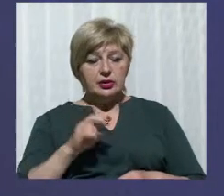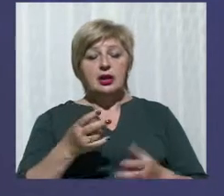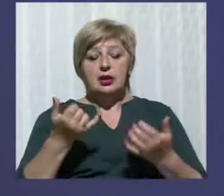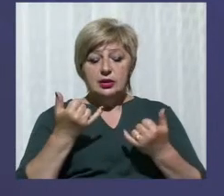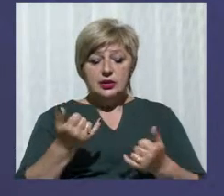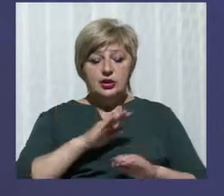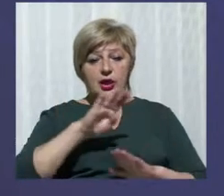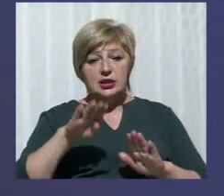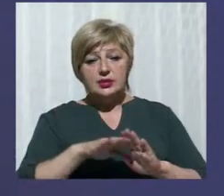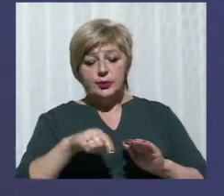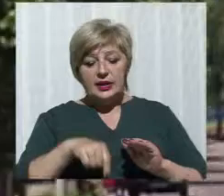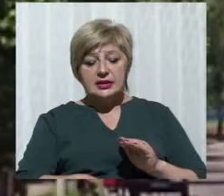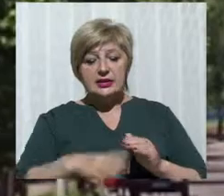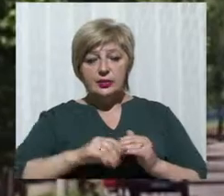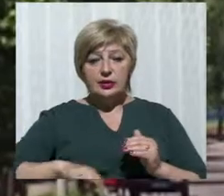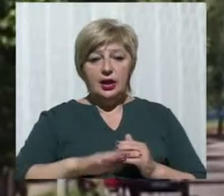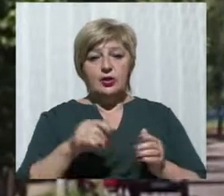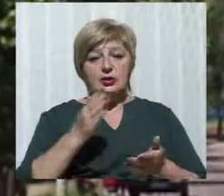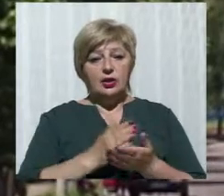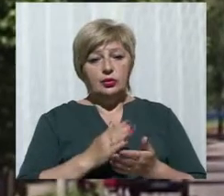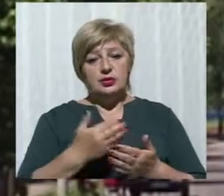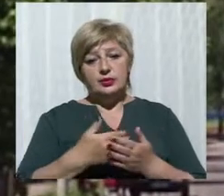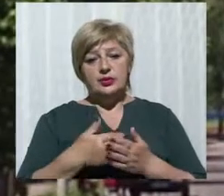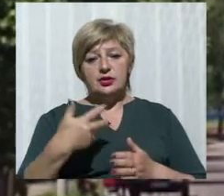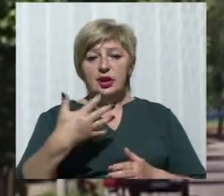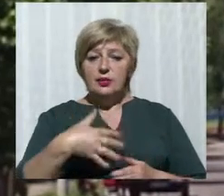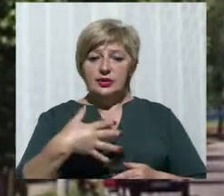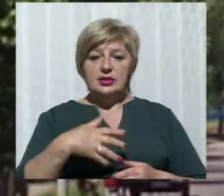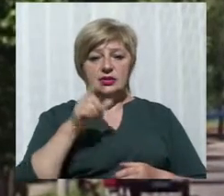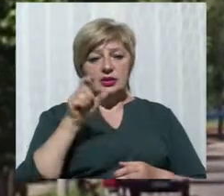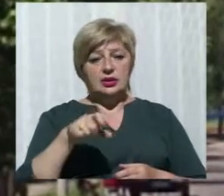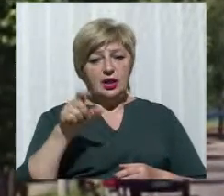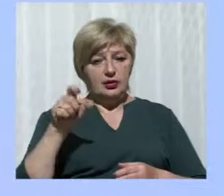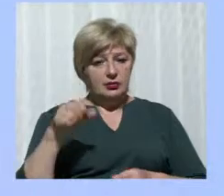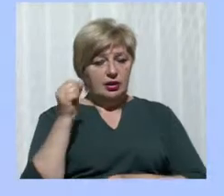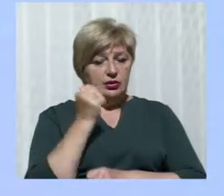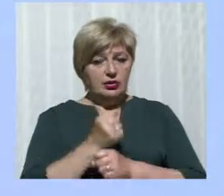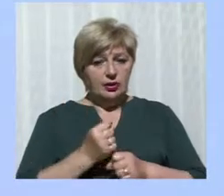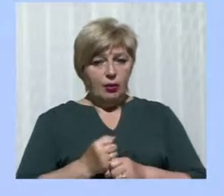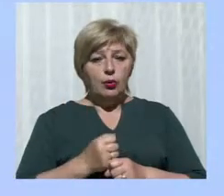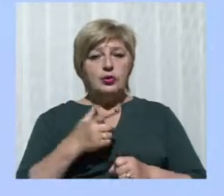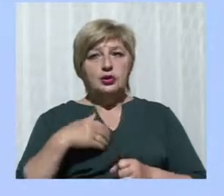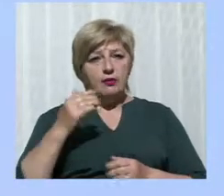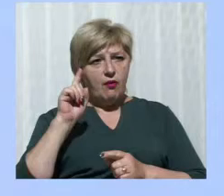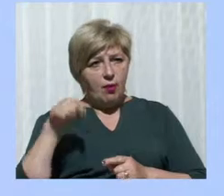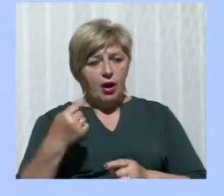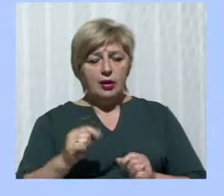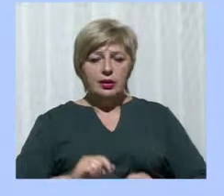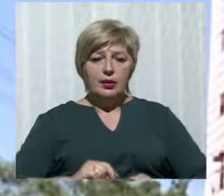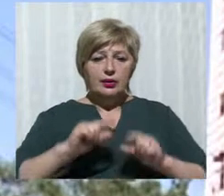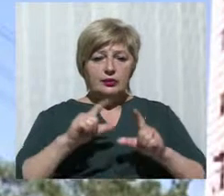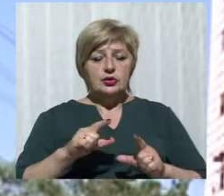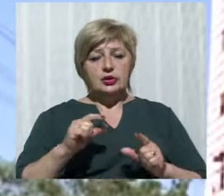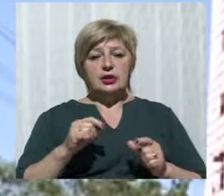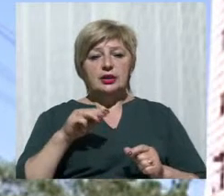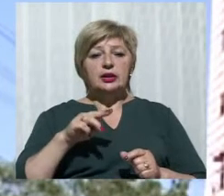землею знаходиться близько 50 робітників ранкової зміни. Вони вимагають підвищити тарифні ставки з